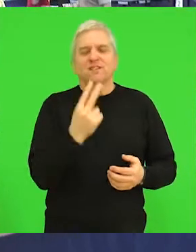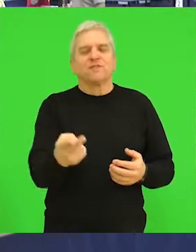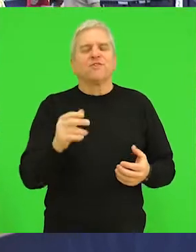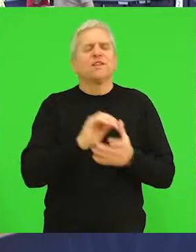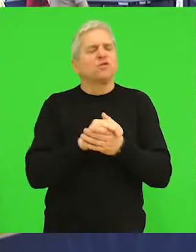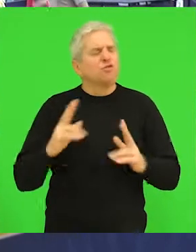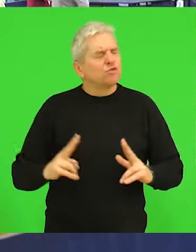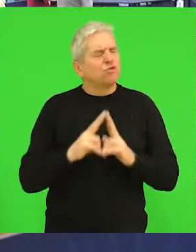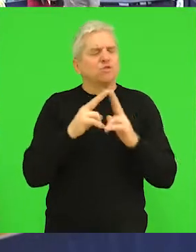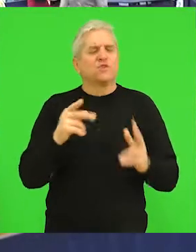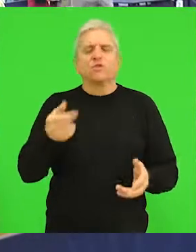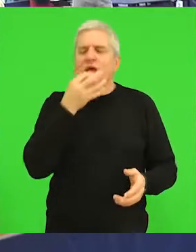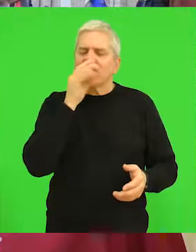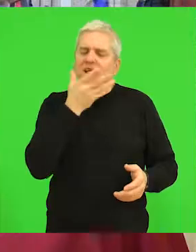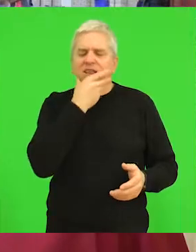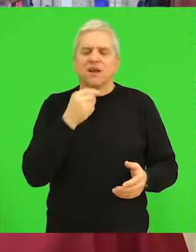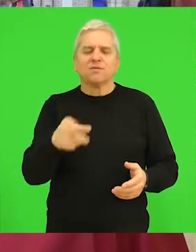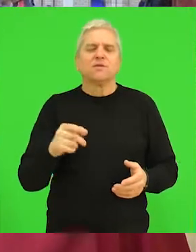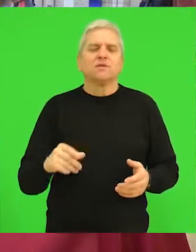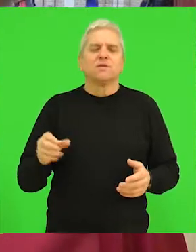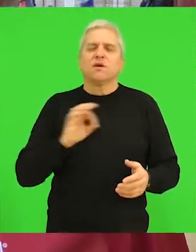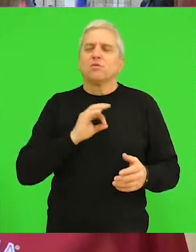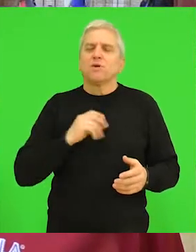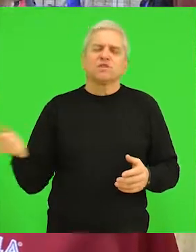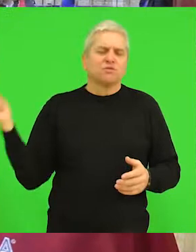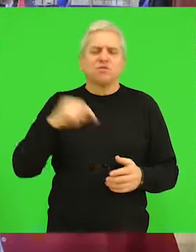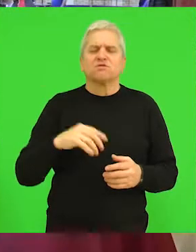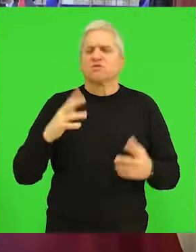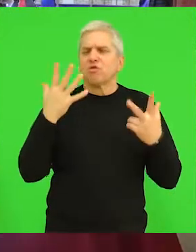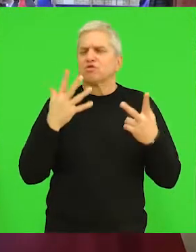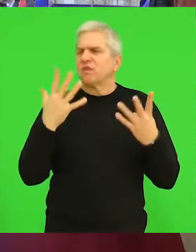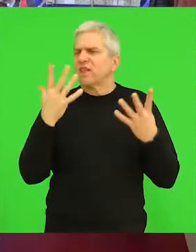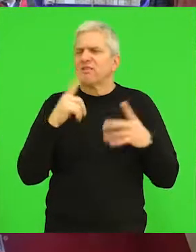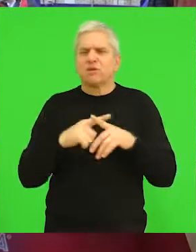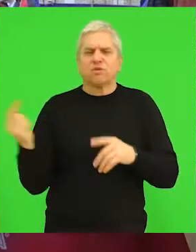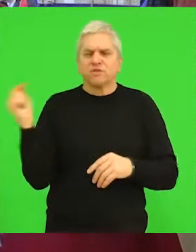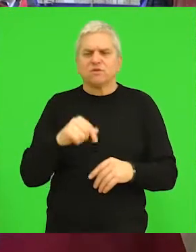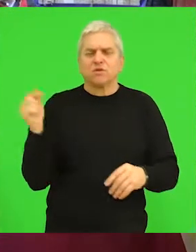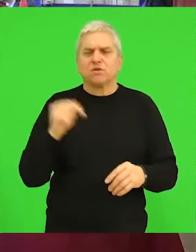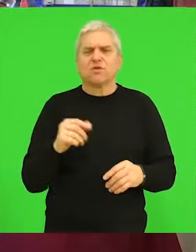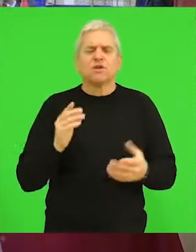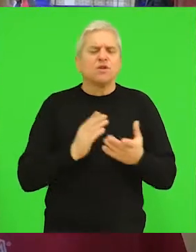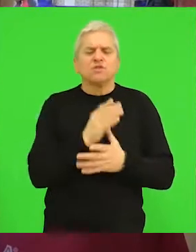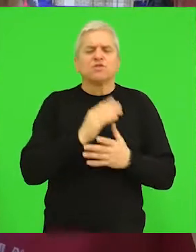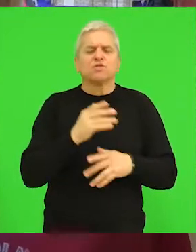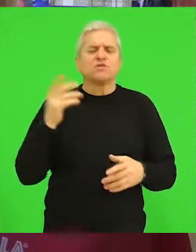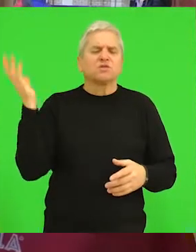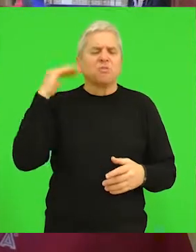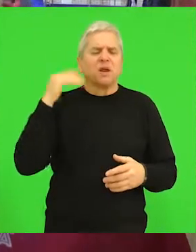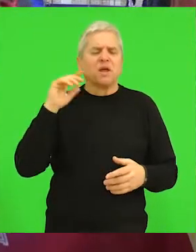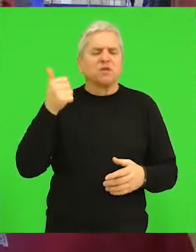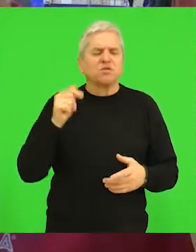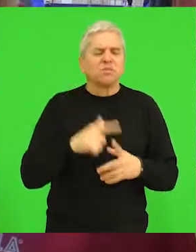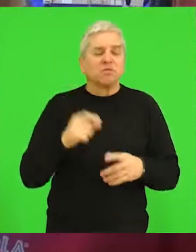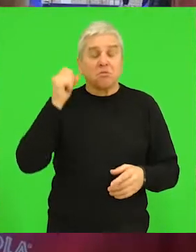raznije da se druže i to je nešto najvrši. Bečeveć dolazim ja mislim osmi deveti put sasvim slučajno sam došao